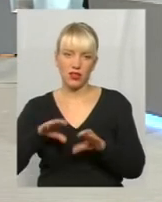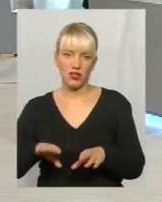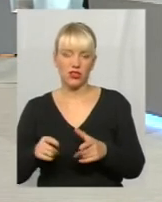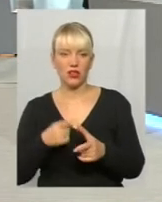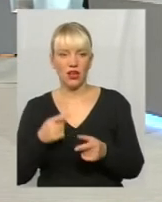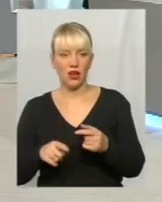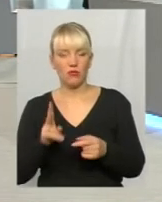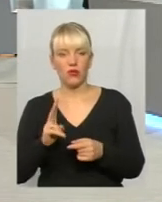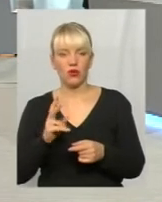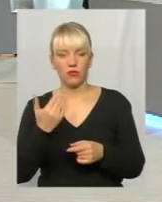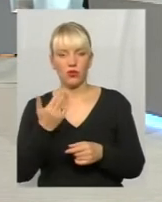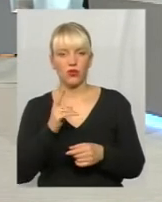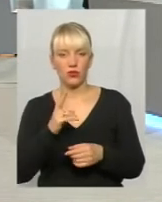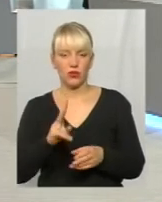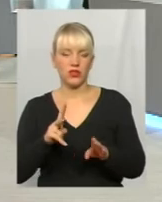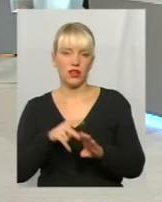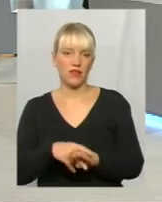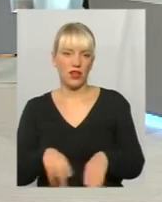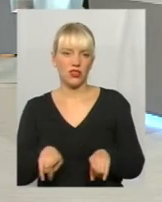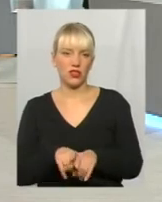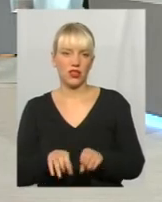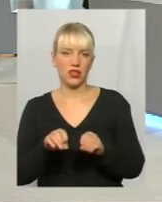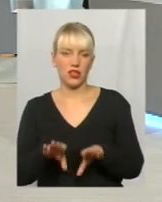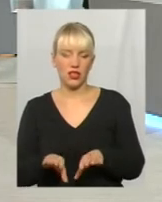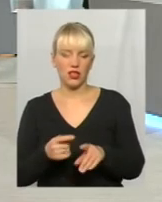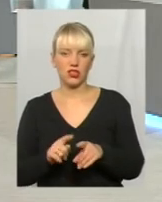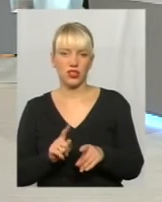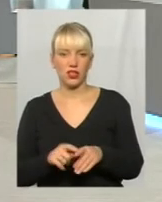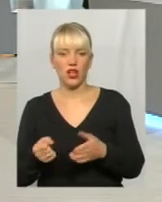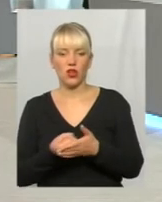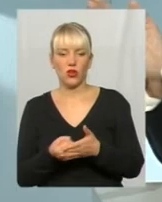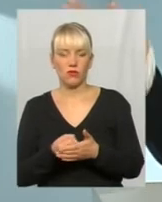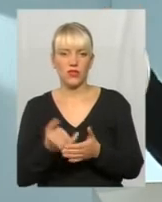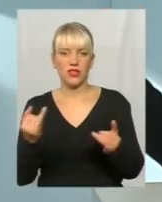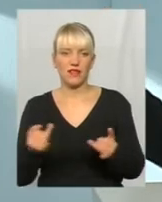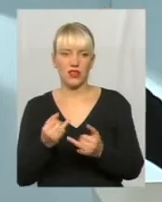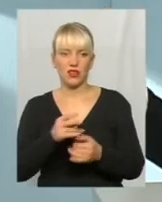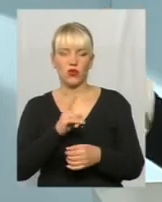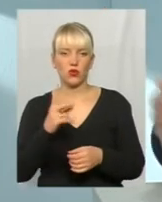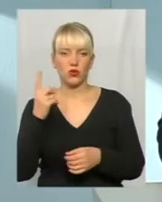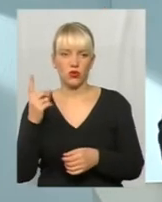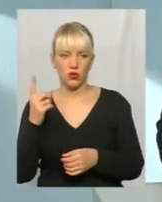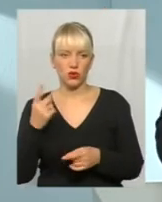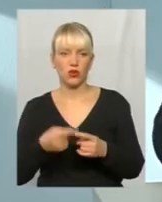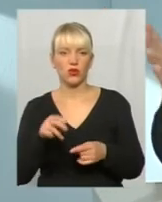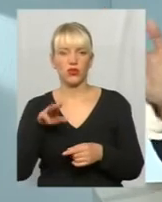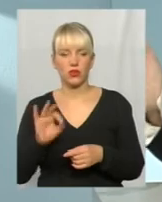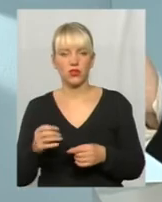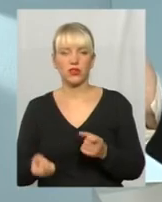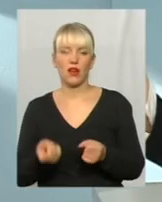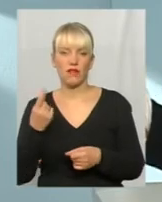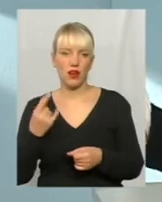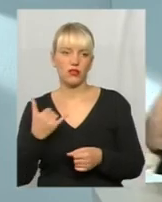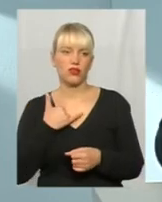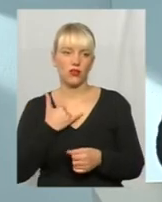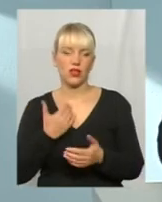йому хтось нав'яже якісь рішення, лобістки в інтересах когось одного. І тоді з'являються